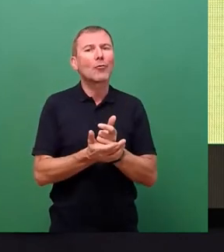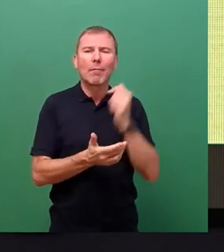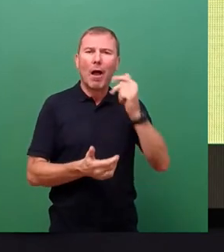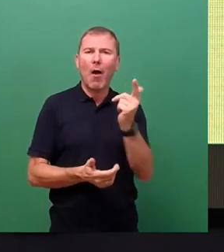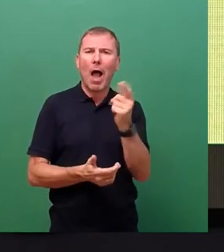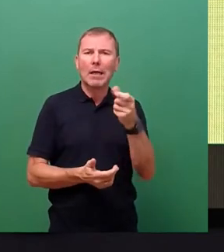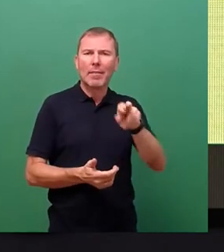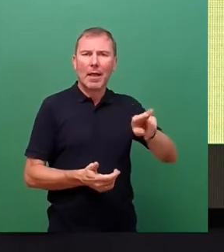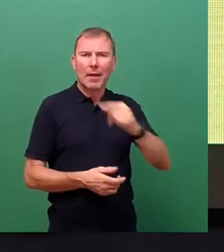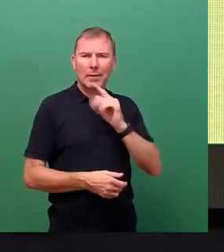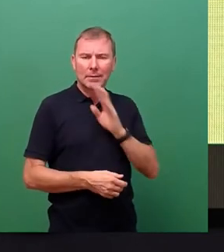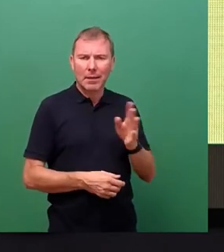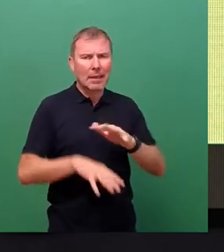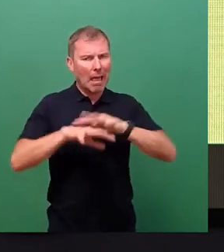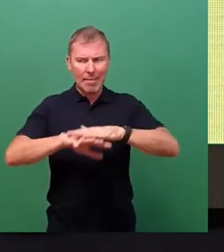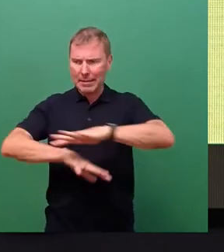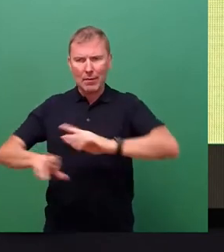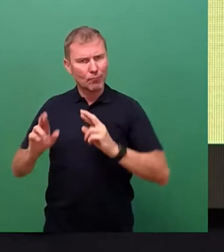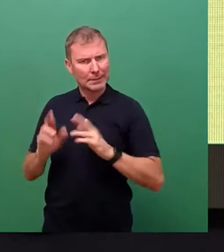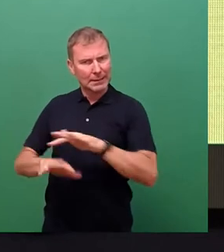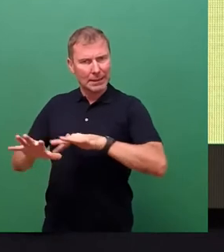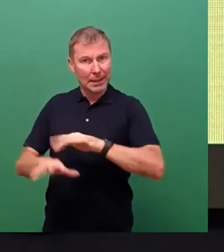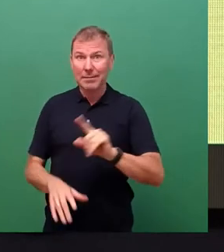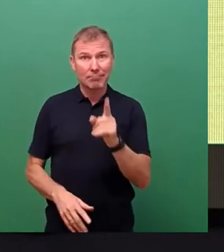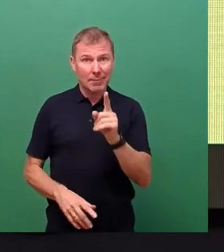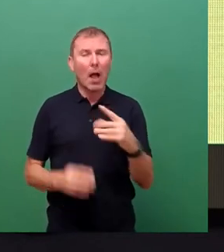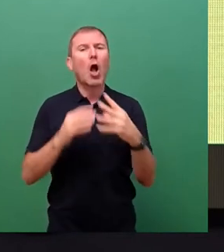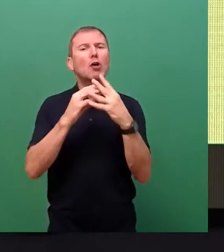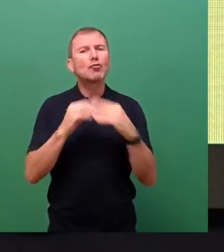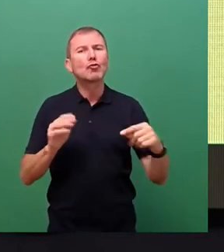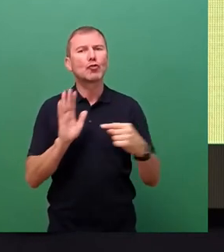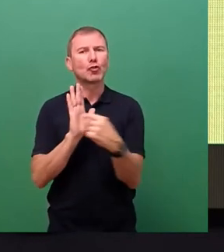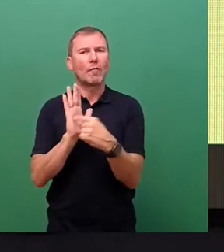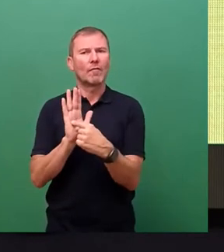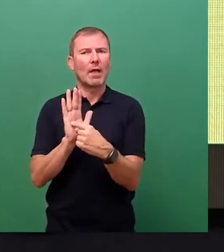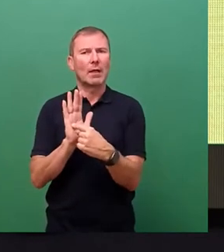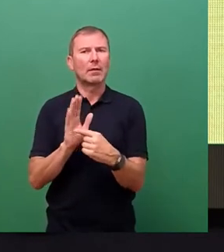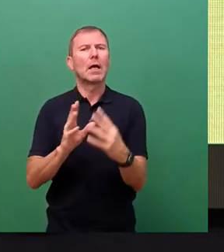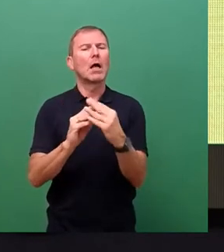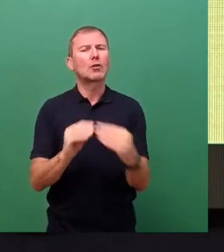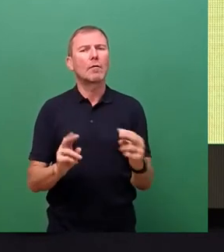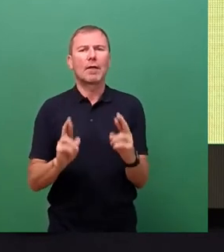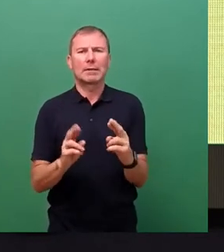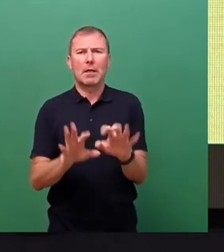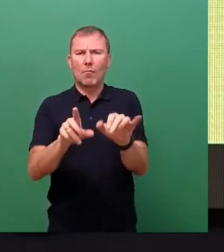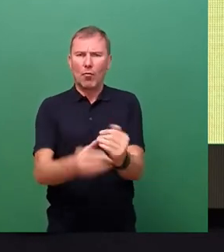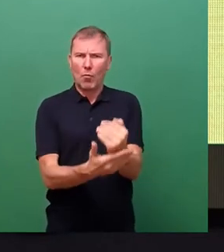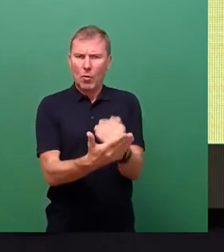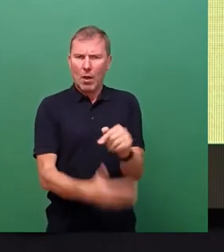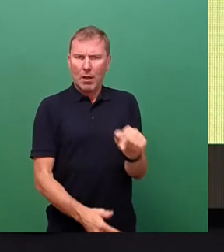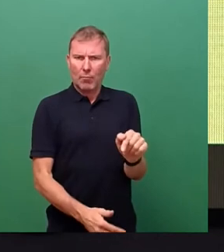Netzanlagen, sondern auch die softwaremäßige Sicherheit von den